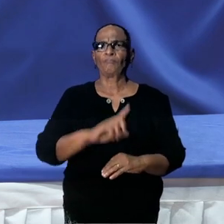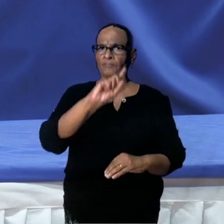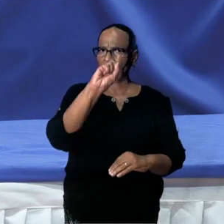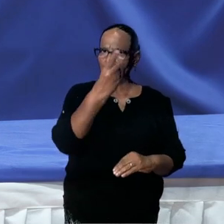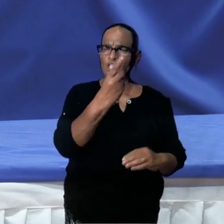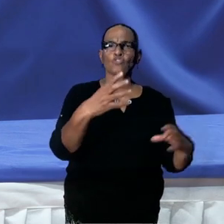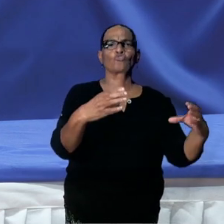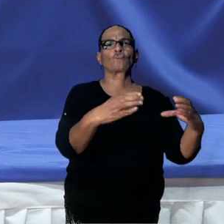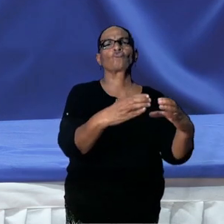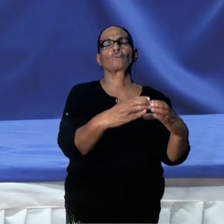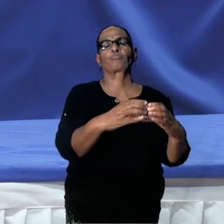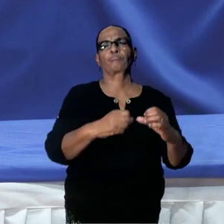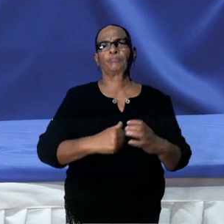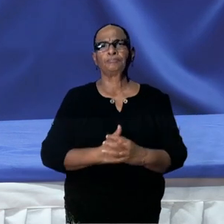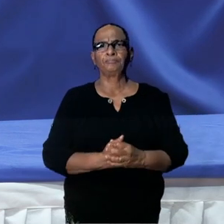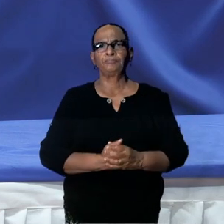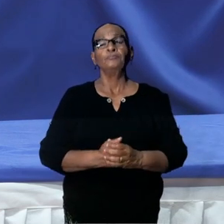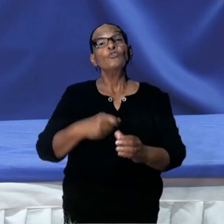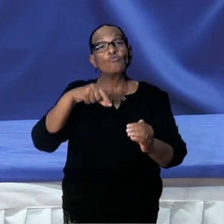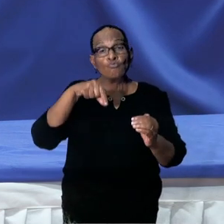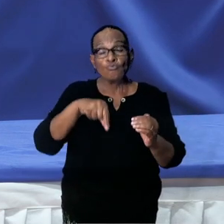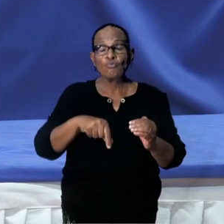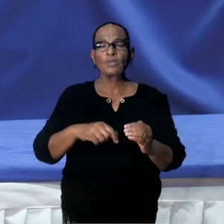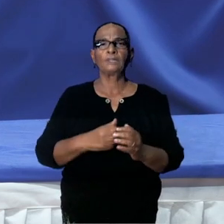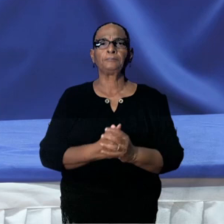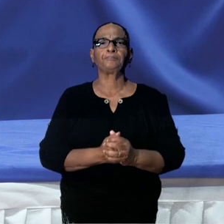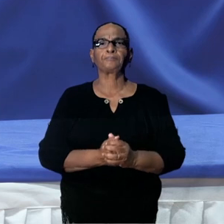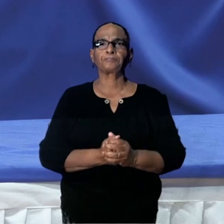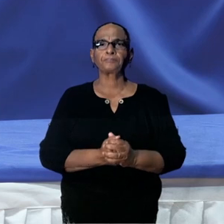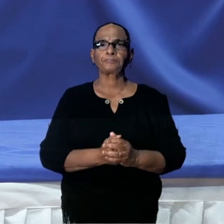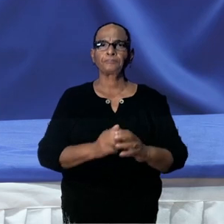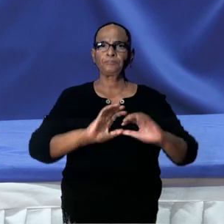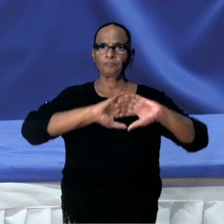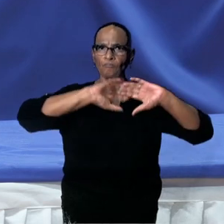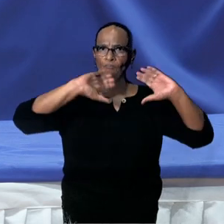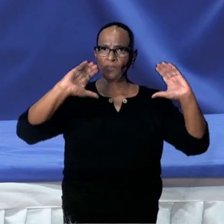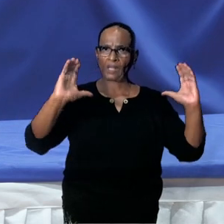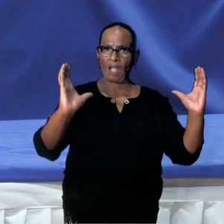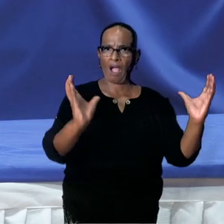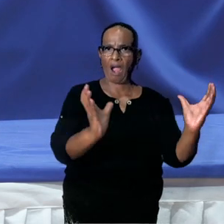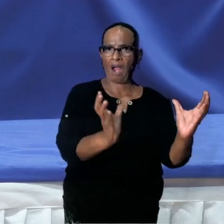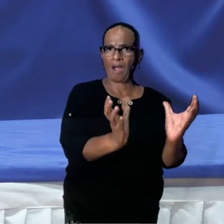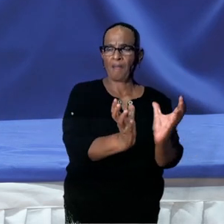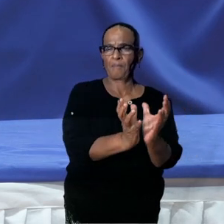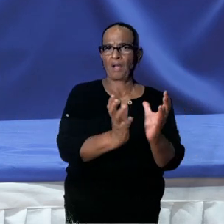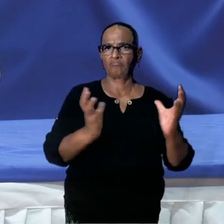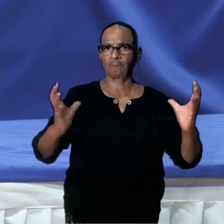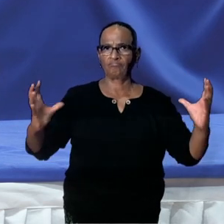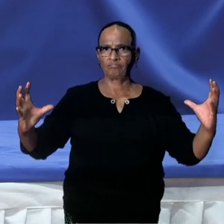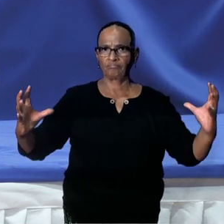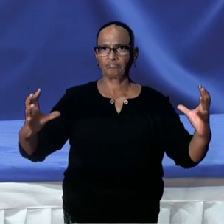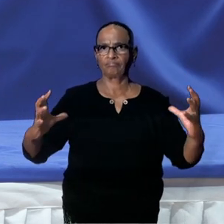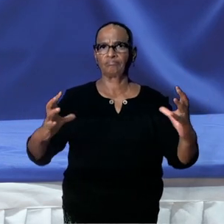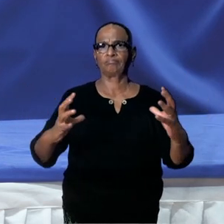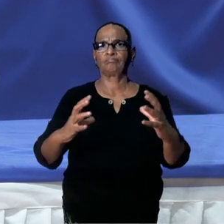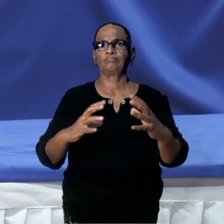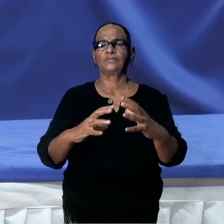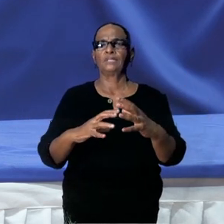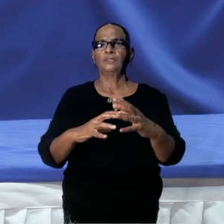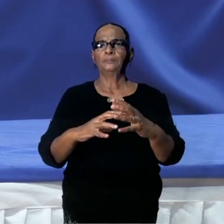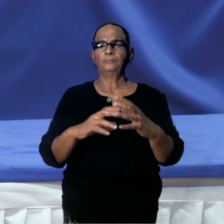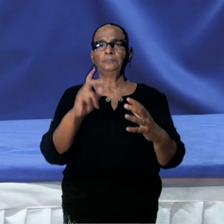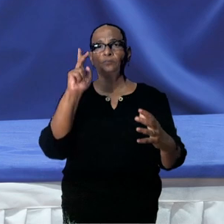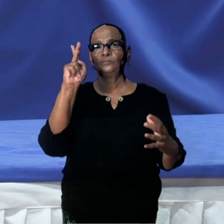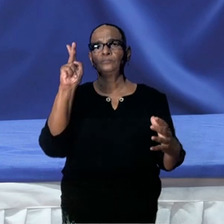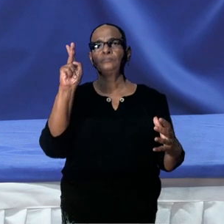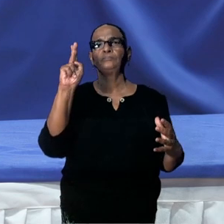doelgroep. Nu hebben we ze allemaal samengetrokken, omdat we een heel kort op kwartaalbasis